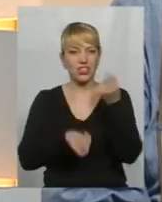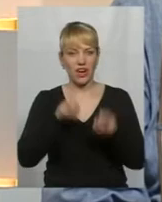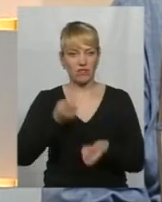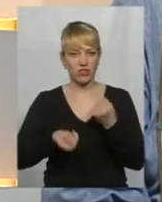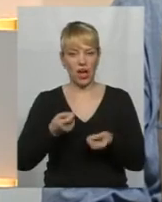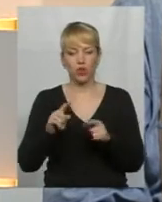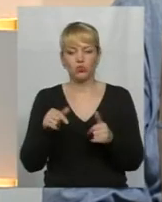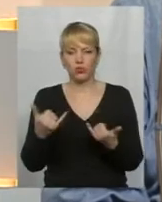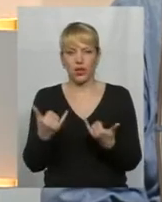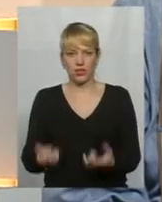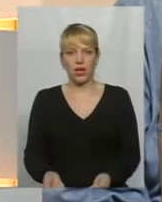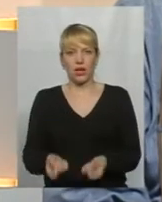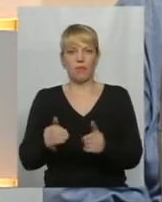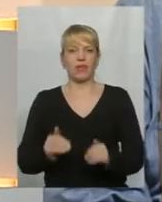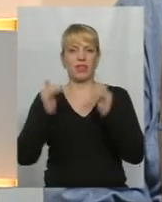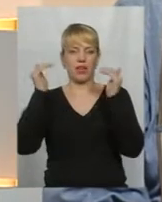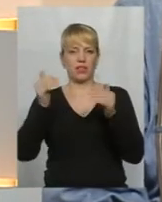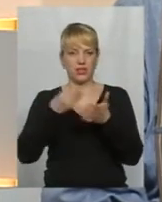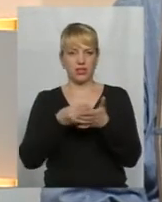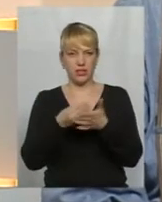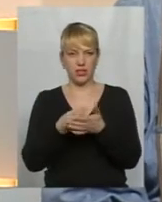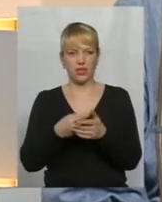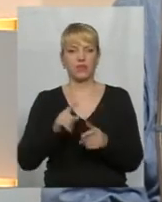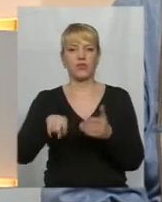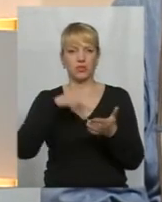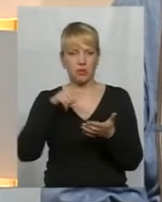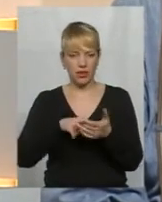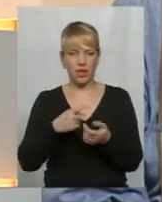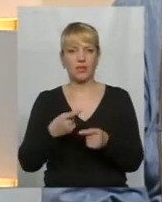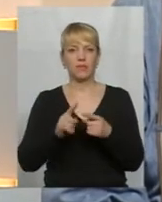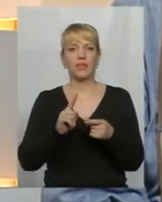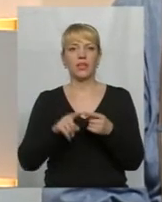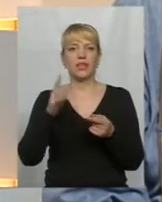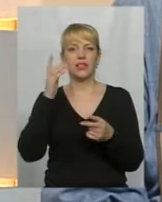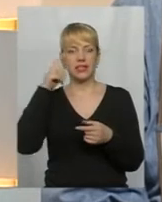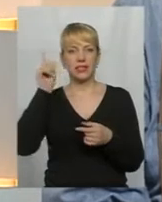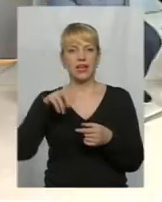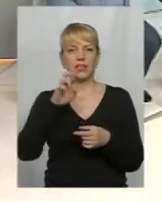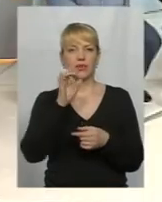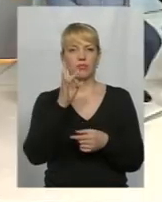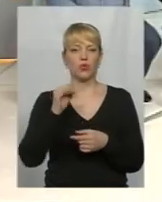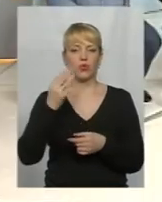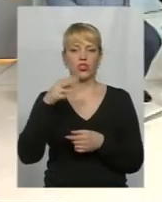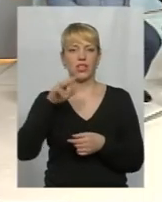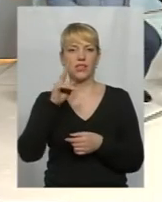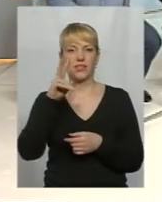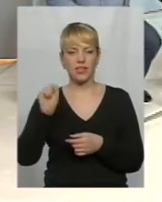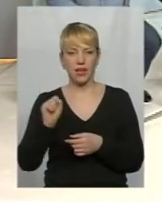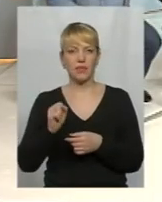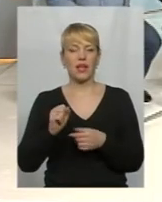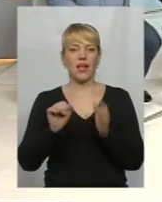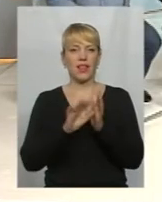не беруть ту ціну? Чому спала наша держава? Потім, ще одне питання. Ви знаєте, така Бурштинська електростанція.